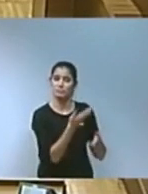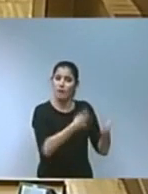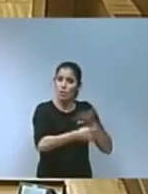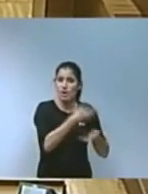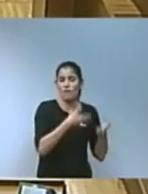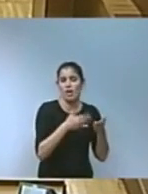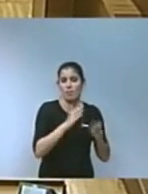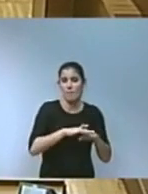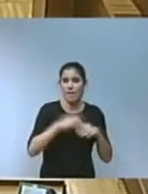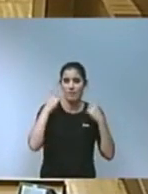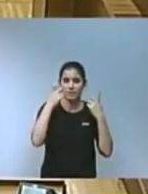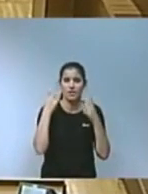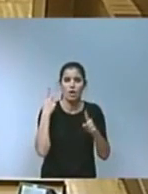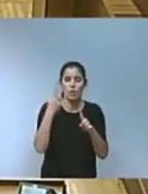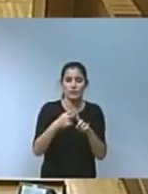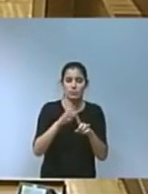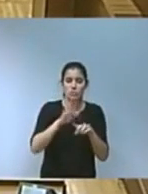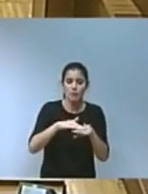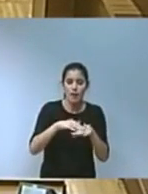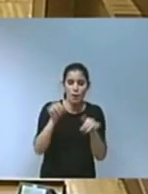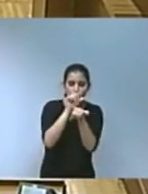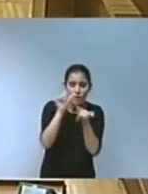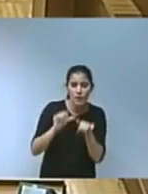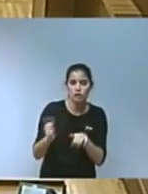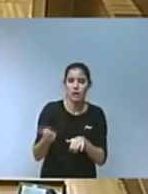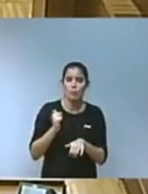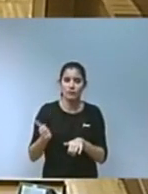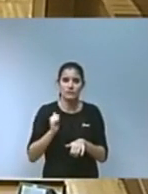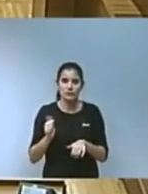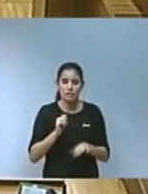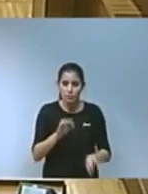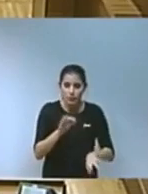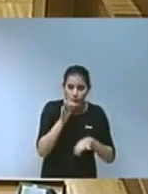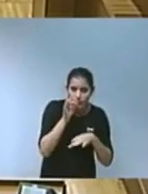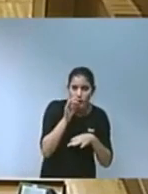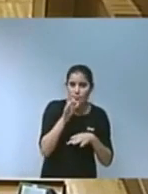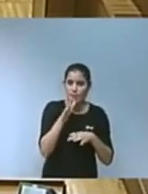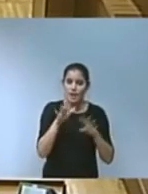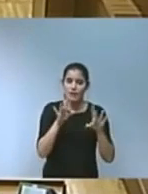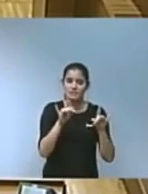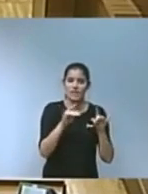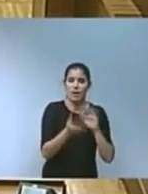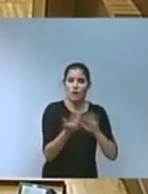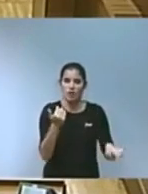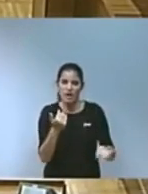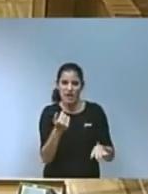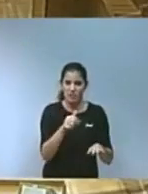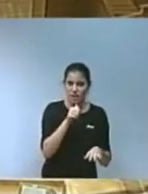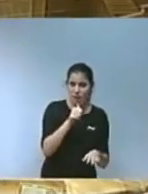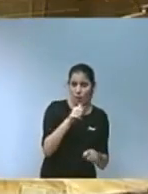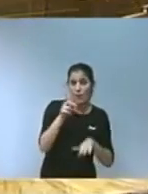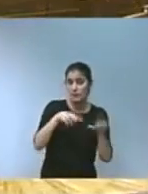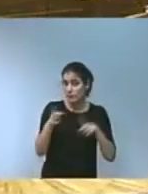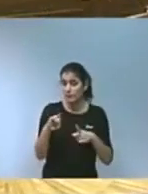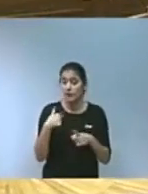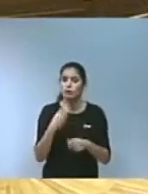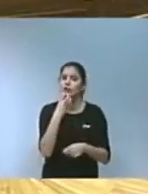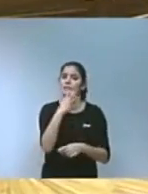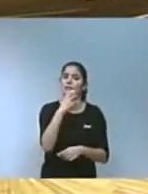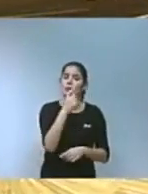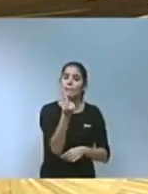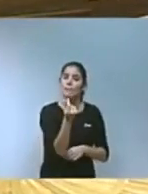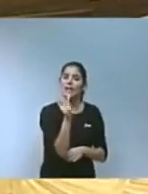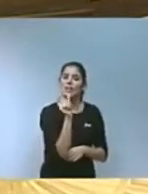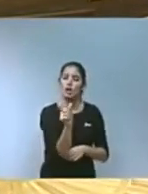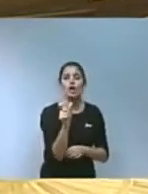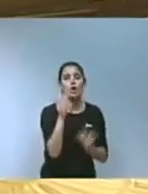mirarem cap a models d'aprofitament de caudals i desalinizació d'aigües que necessitarem reclamarem preus justos